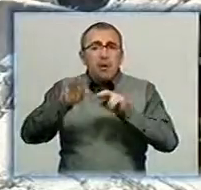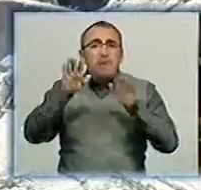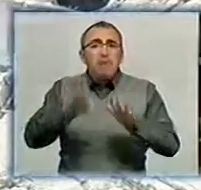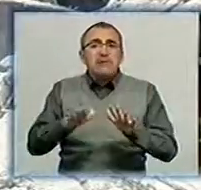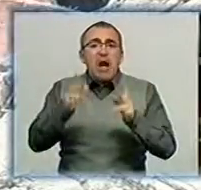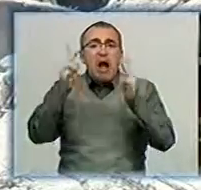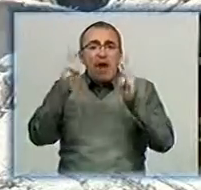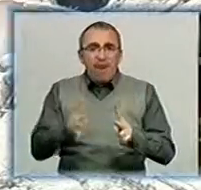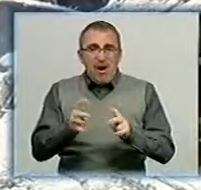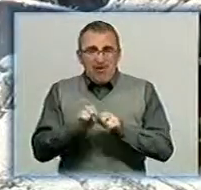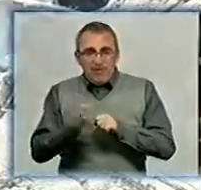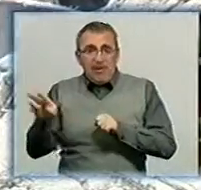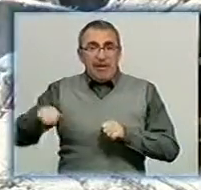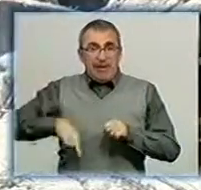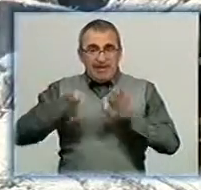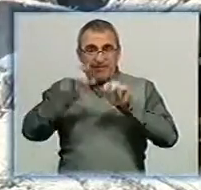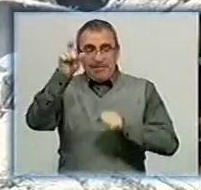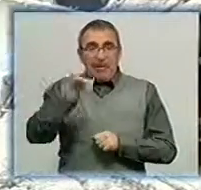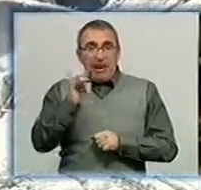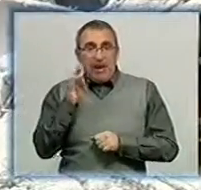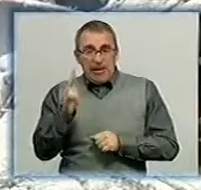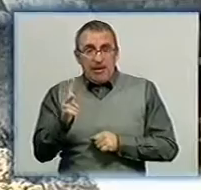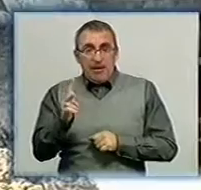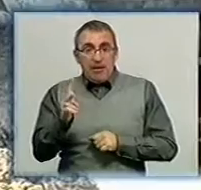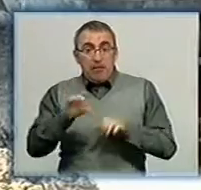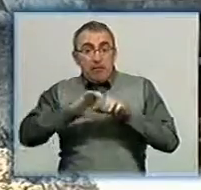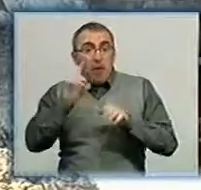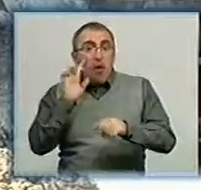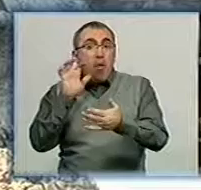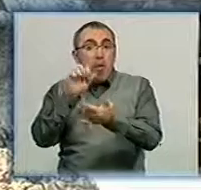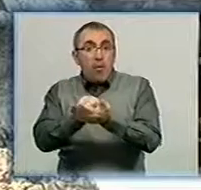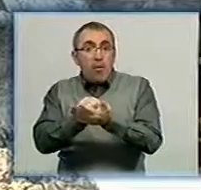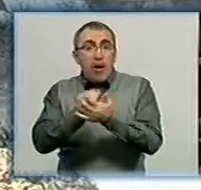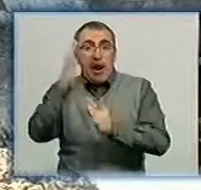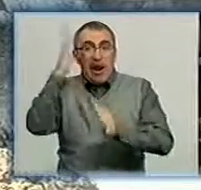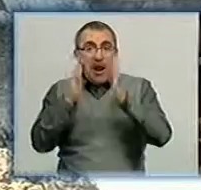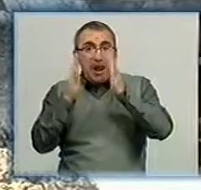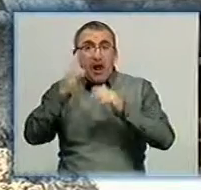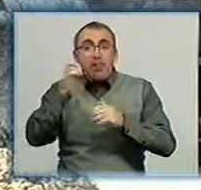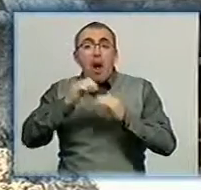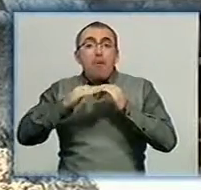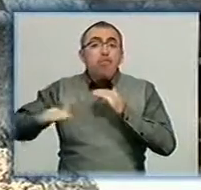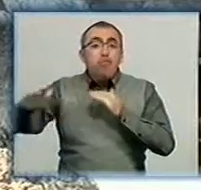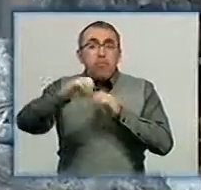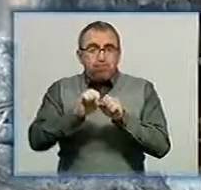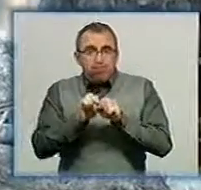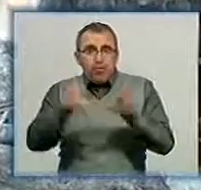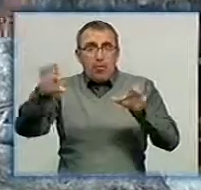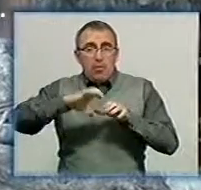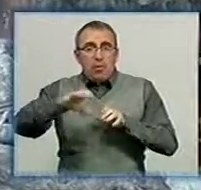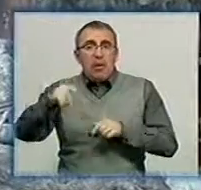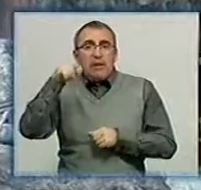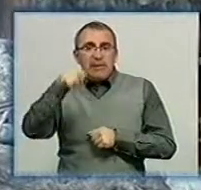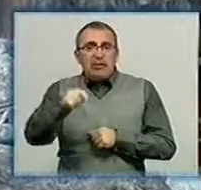аварії, розповів директор водогону Роман Ілик. Місце пориву виявили за містом у лісопосадці на полі. Лопнула труба діаметром